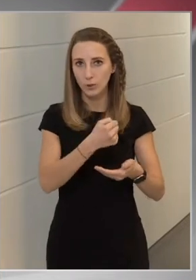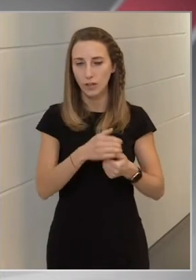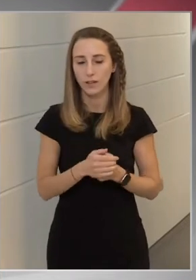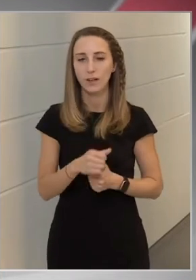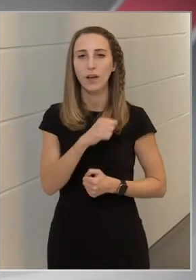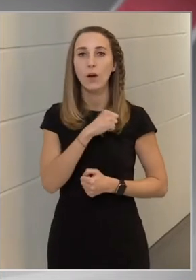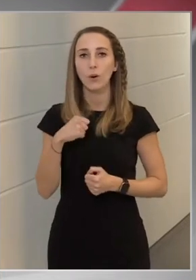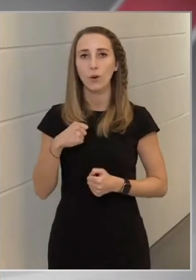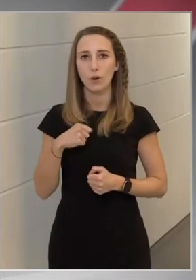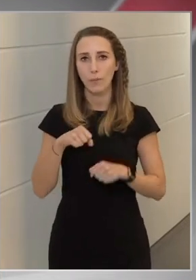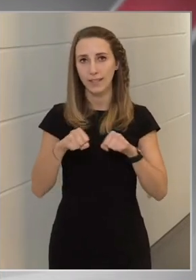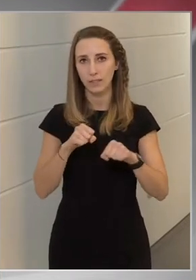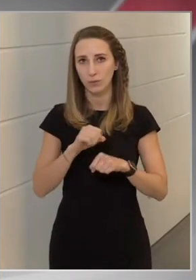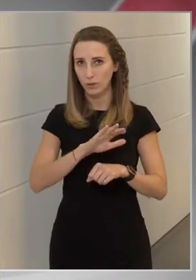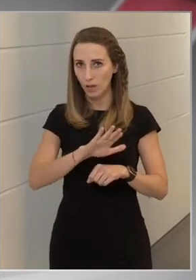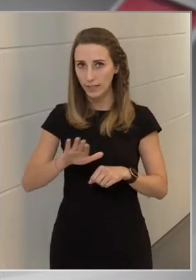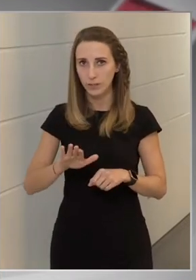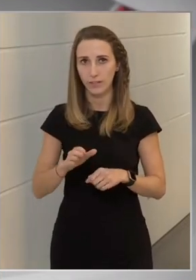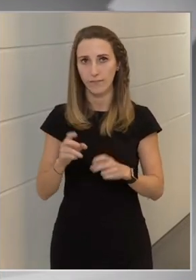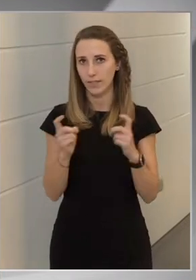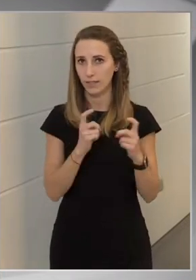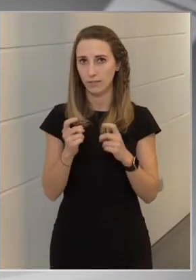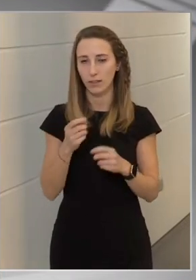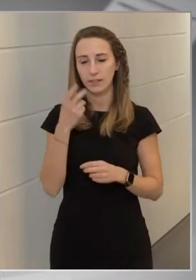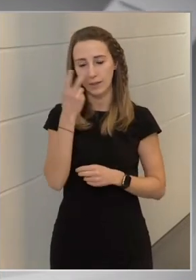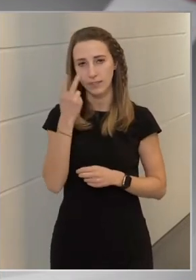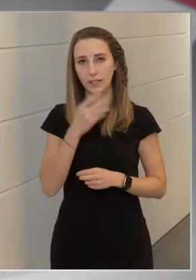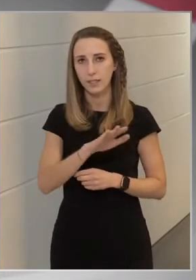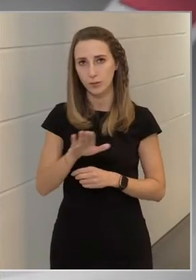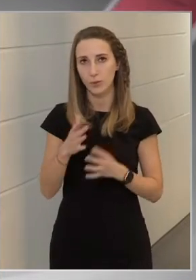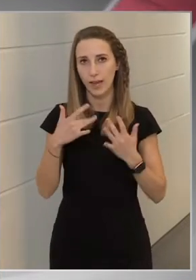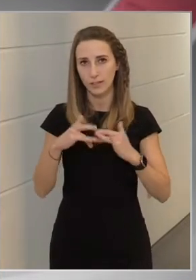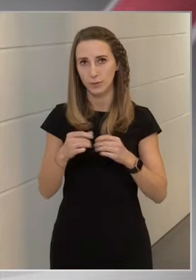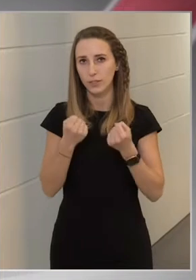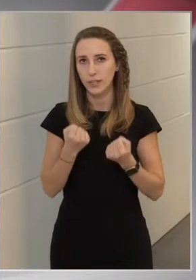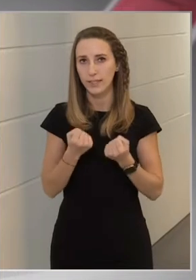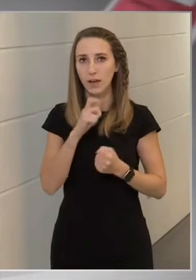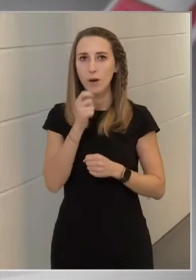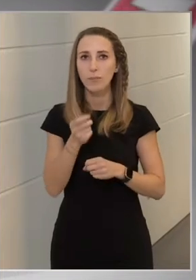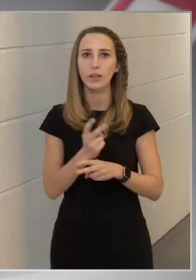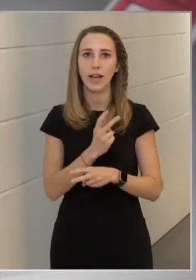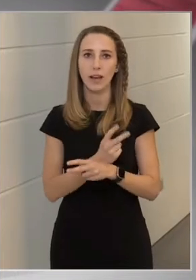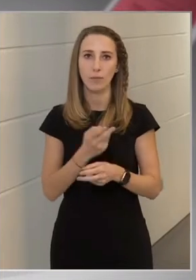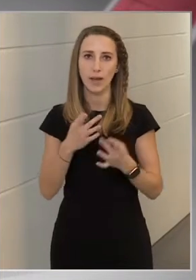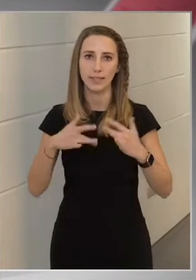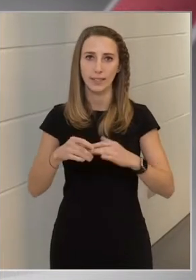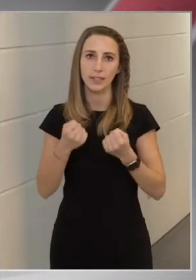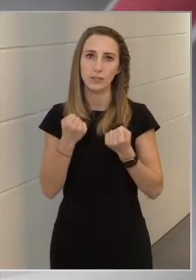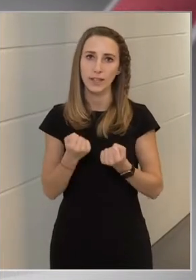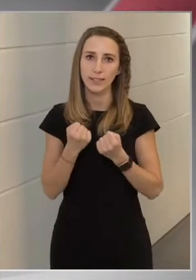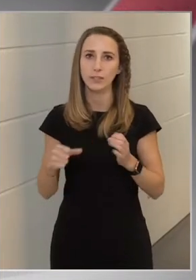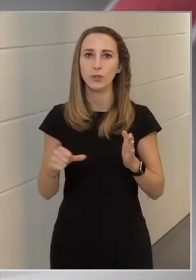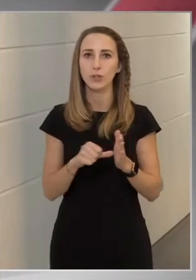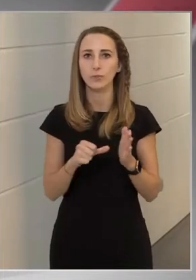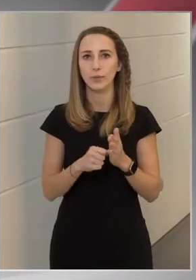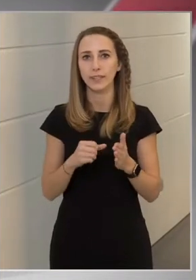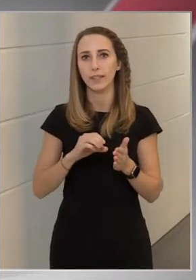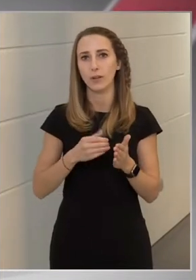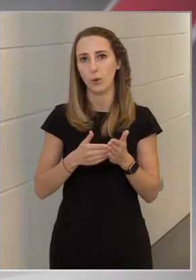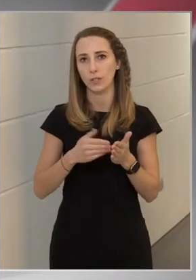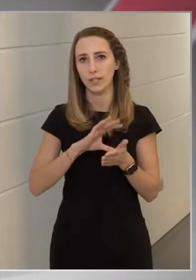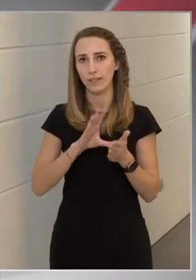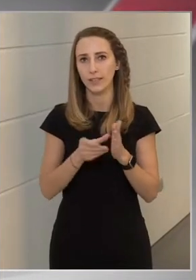önkormányzatoknak is, nem vitatva, hogy természetesen az ő helyzetük is nehéz, ahogy a magyar állam helyzete is nehéz, és ahogy a központi költségvetés a